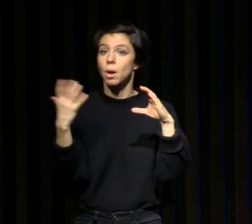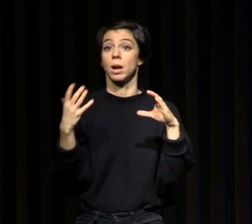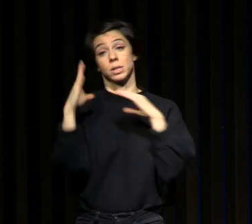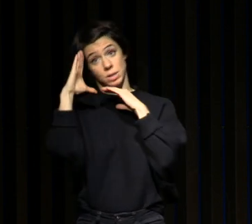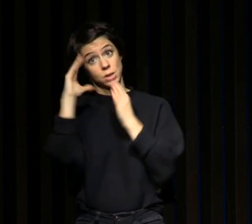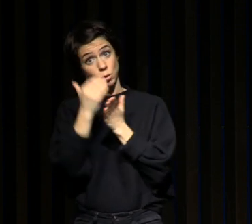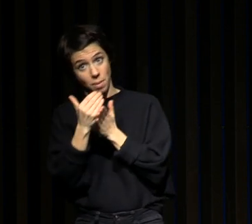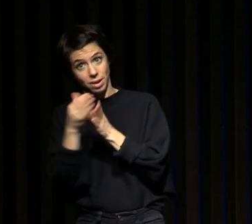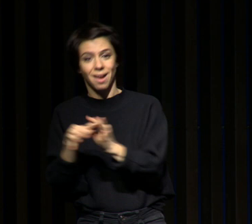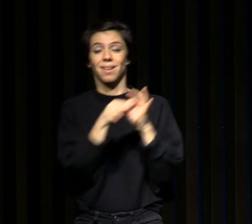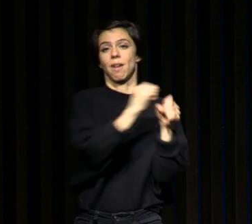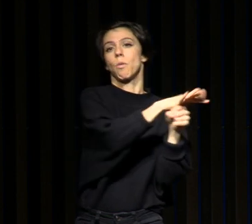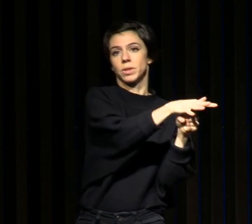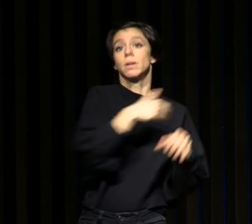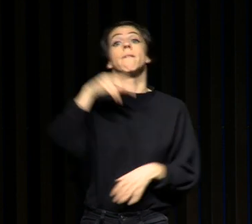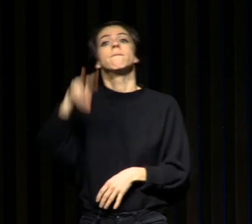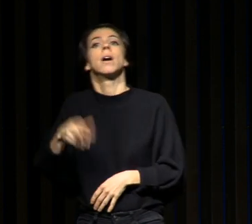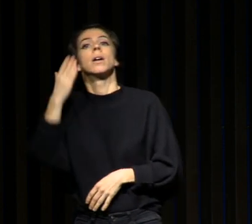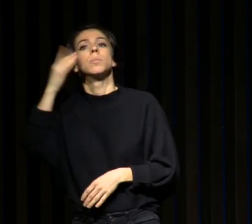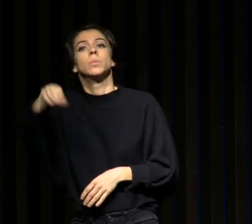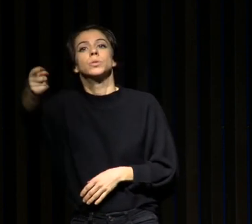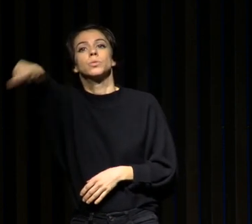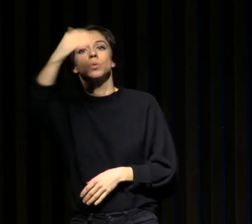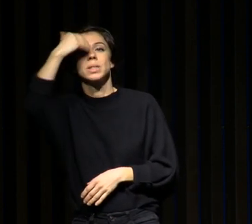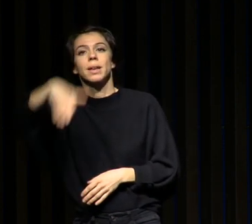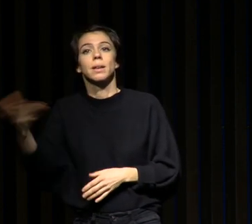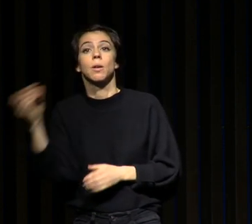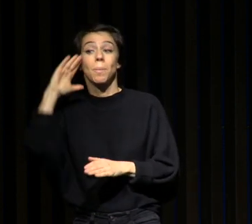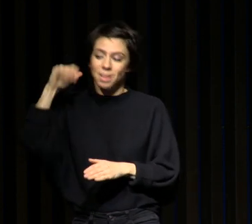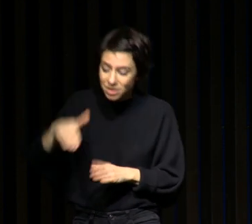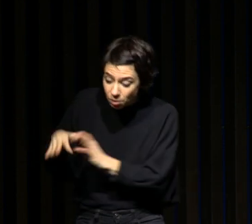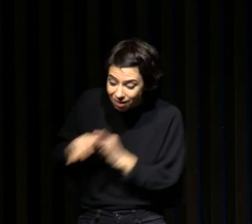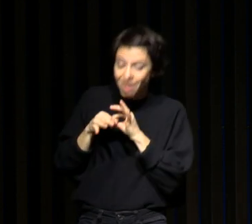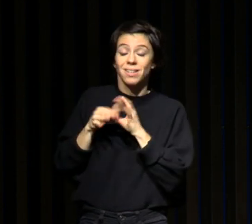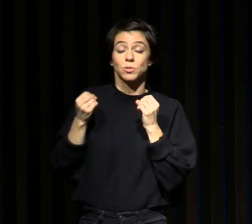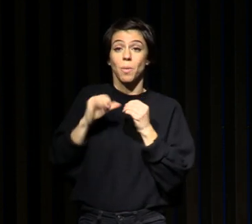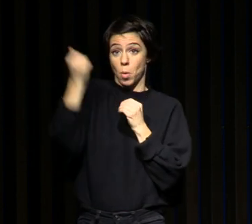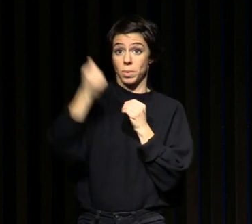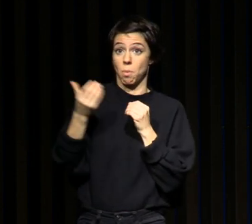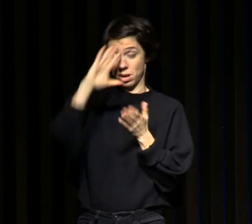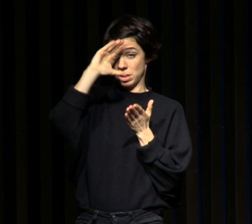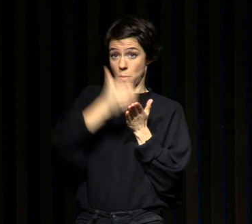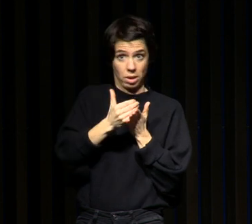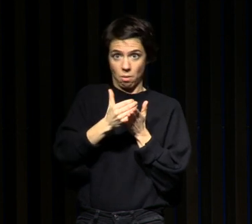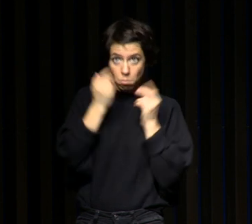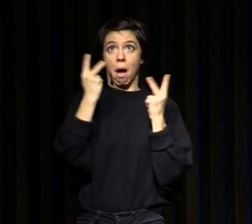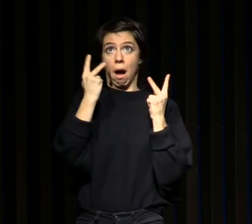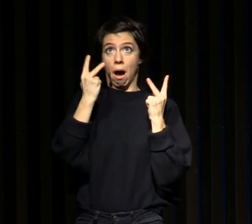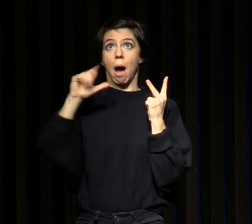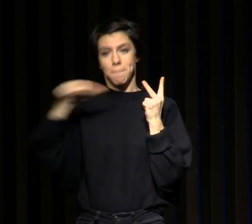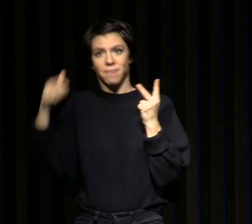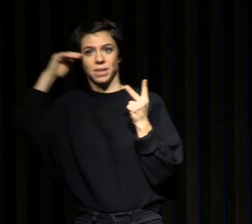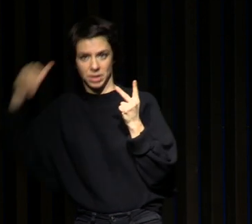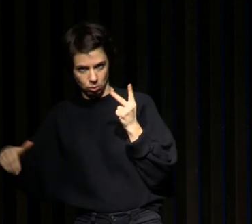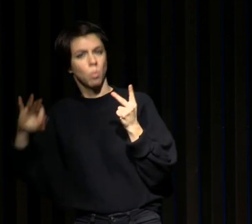entre le sommeil et la dépression. On le sait tous. Avant de se déprimer, on perd le sommeil. Ce qu'on sait moins et qu'il un immense message d'espoir, c'est qu'on